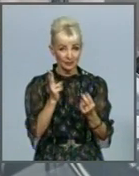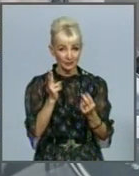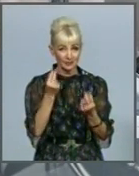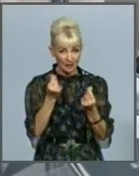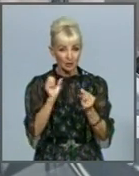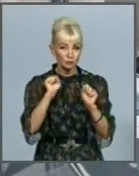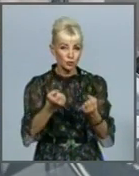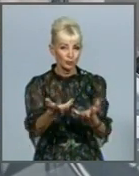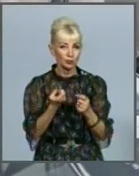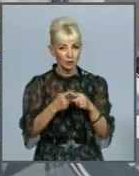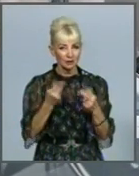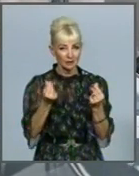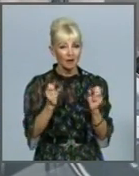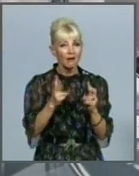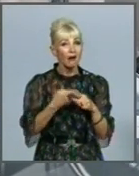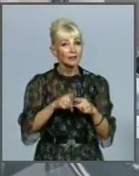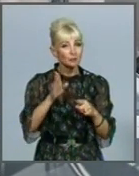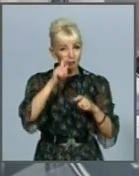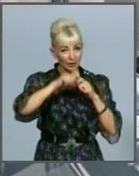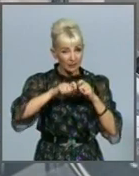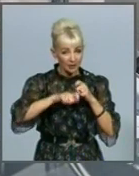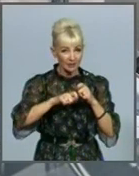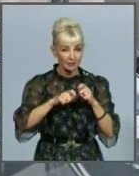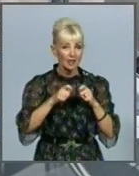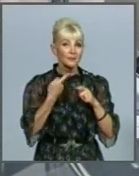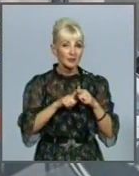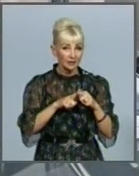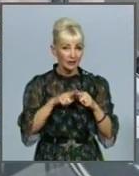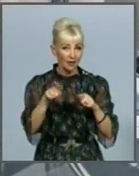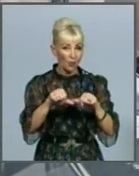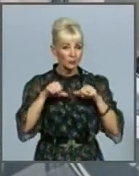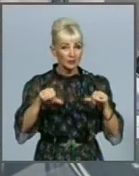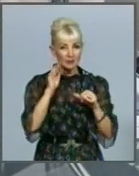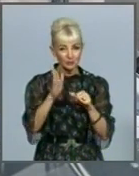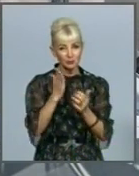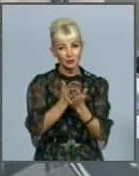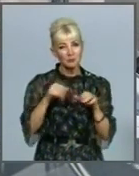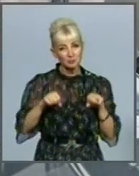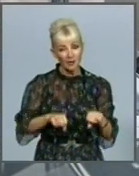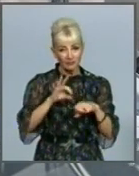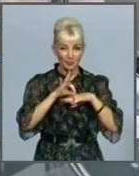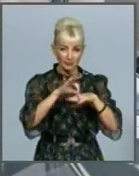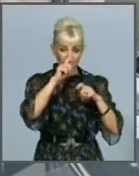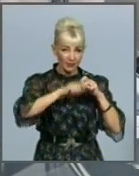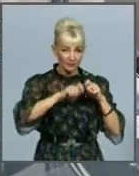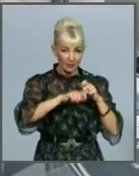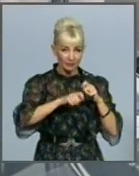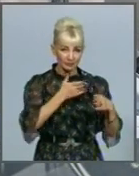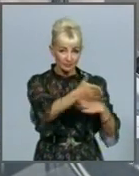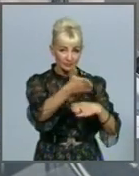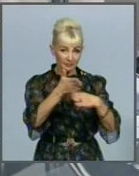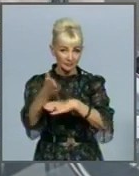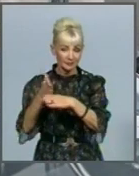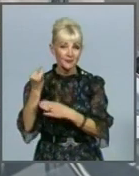виграш. Яким чином це буде контролюватися, визначено, що саме, власне, ця комісія буде мати право проводити перевірку. І якщо,